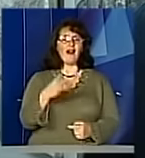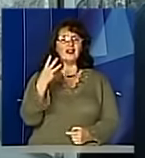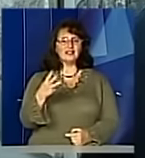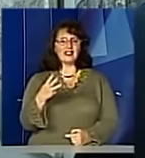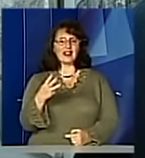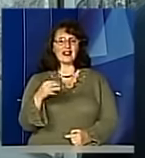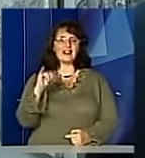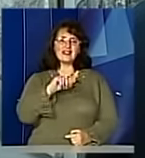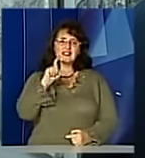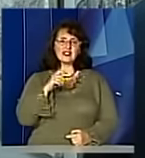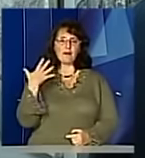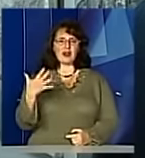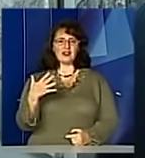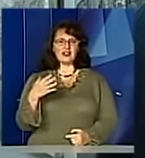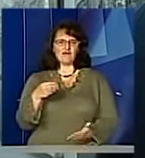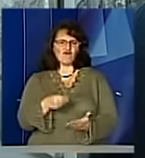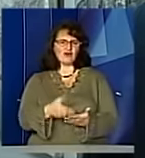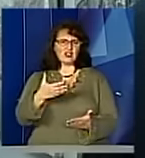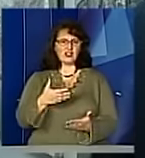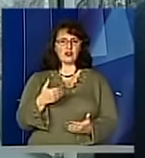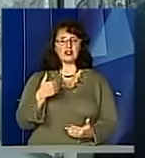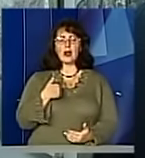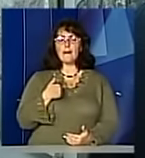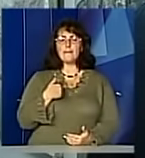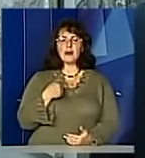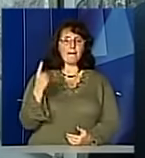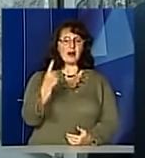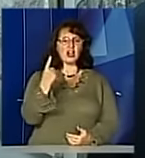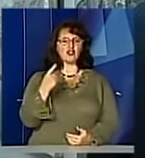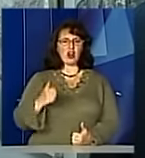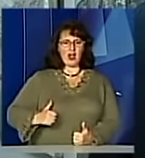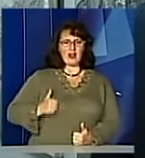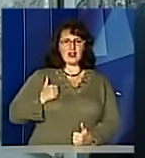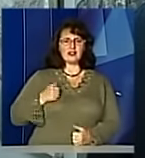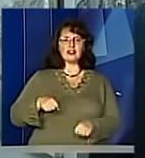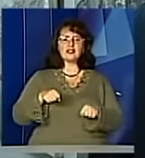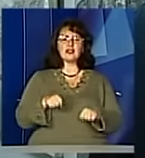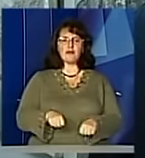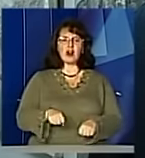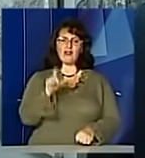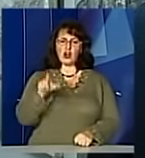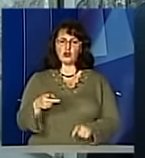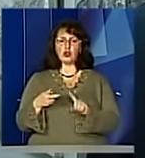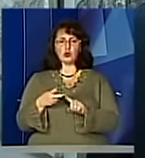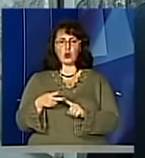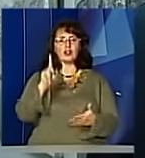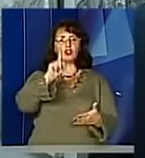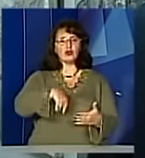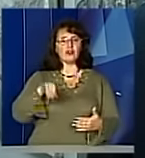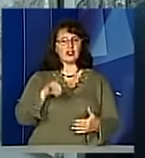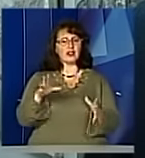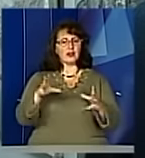тих, до яких ми своєю командою самі прийшли. Перша цінність – це гідність і права людини, друга – це довіра і